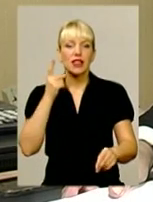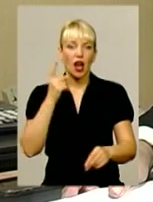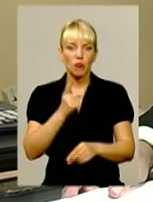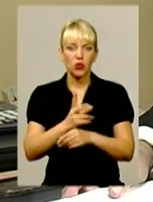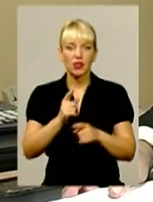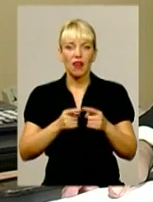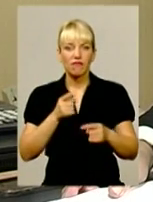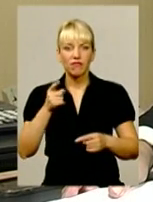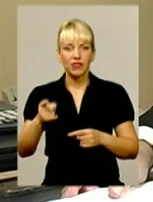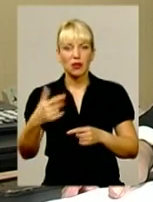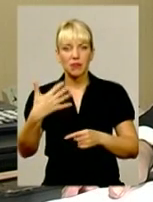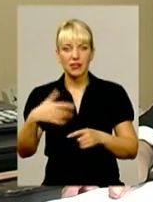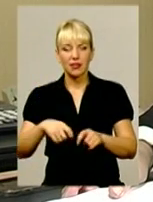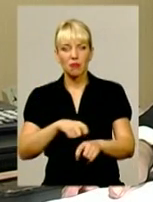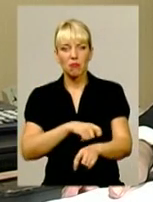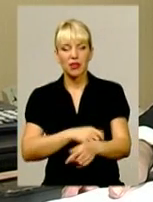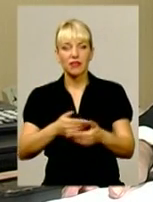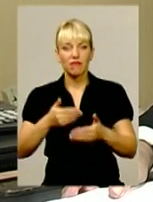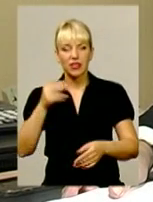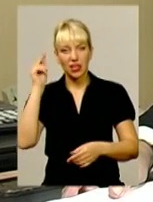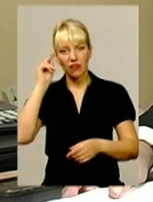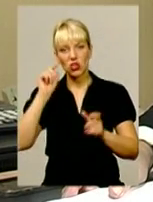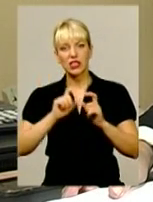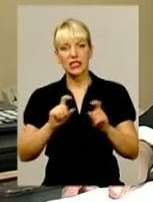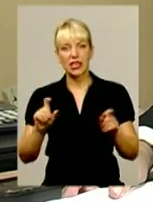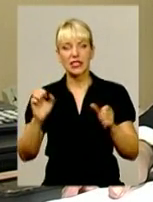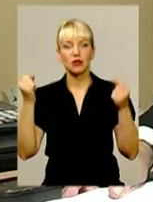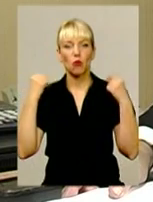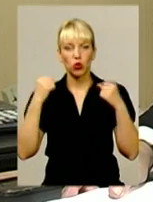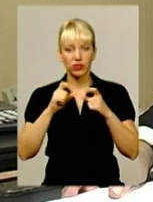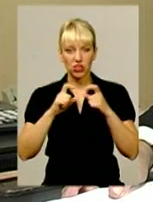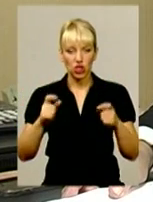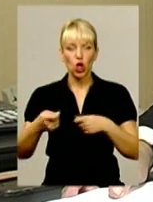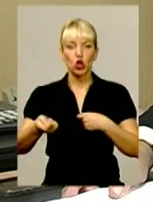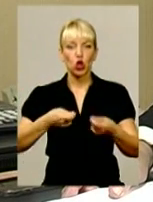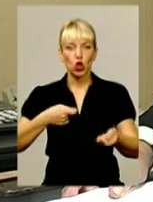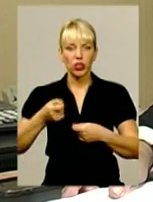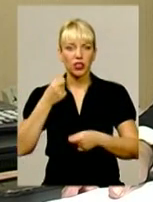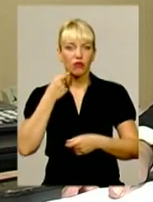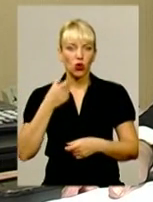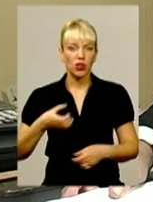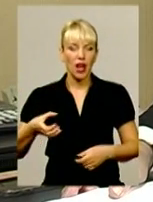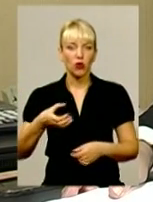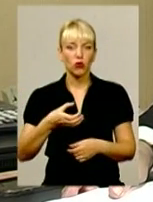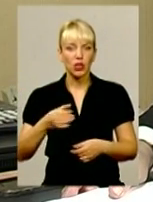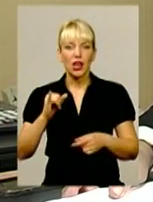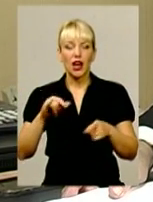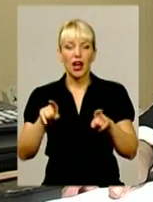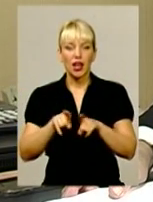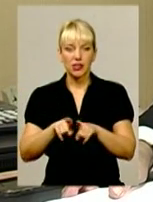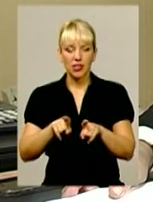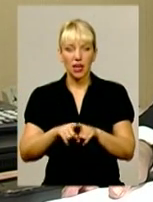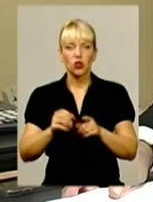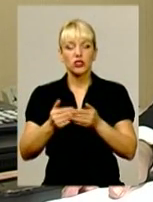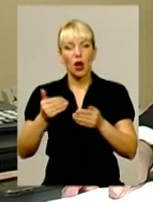метрів від навчальних закладів та спортивних шкіл торгівлі алкогольними напоями. А також на попередній